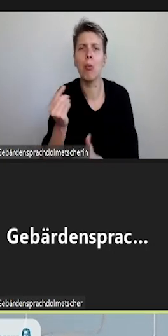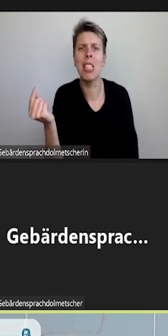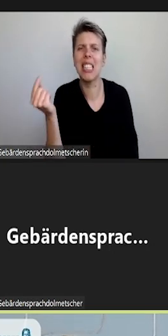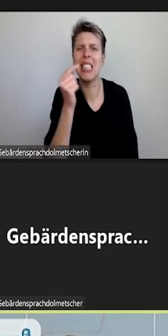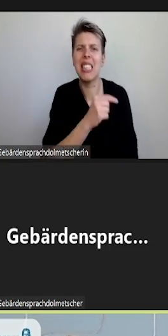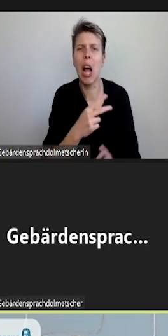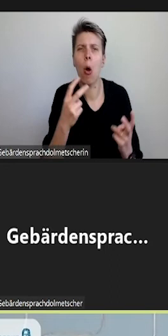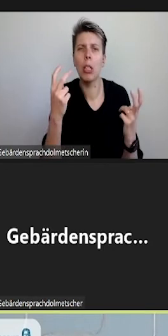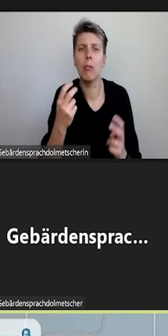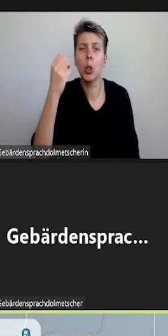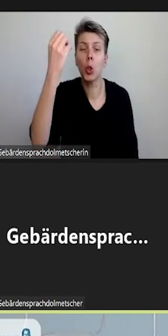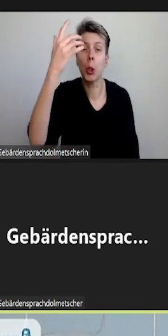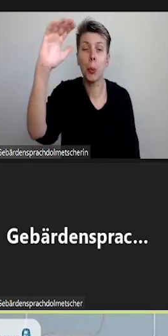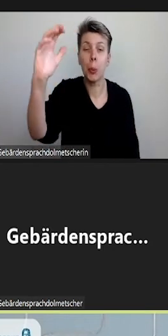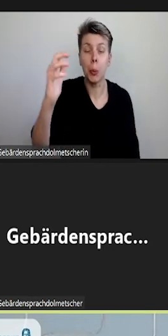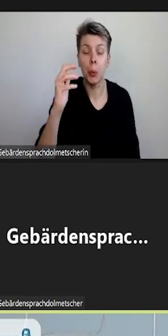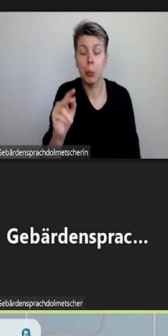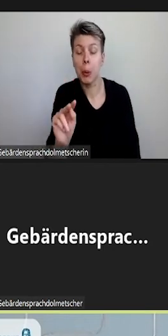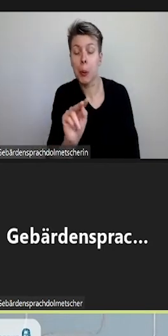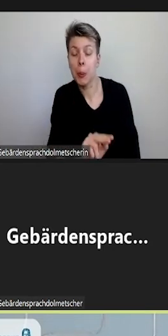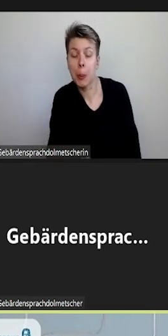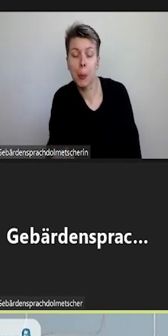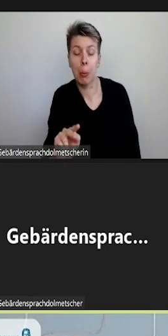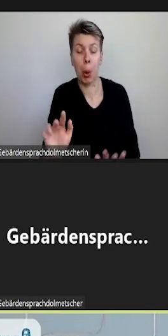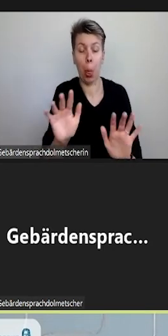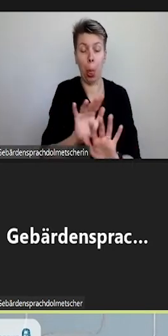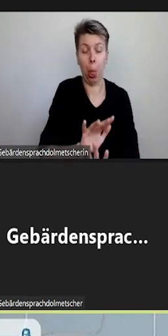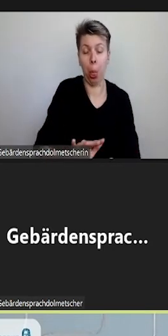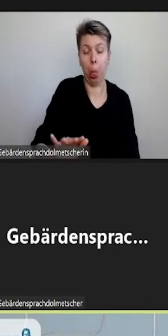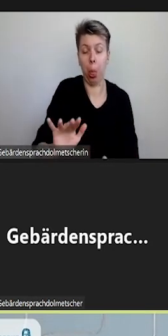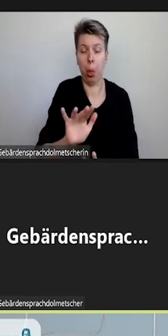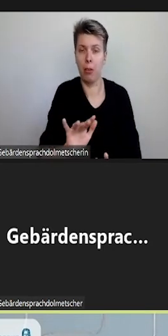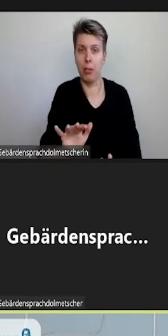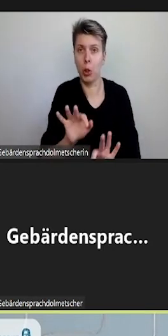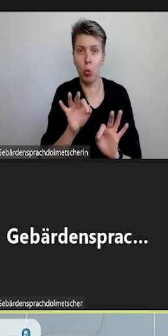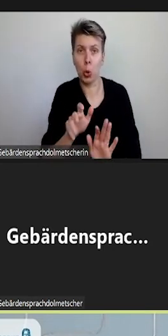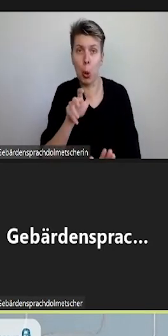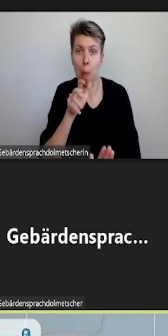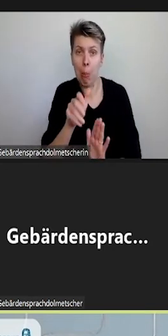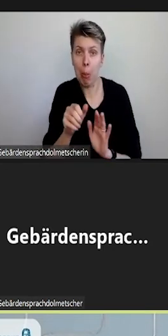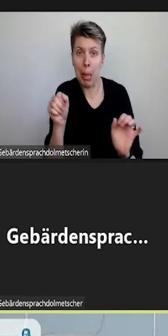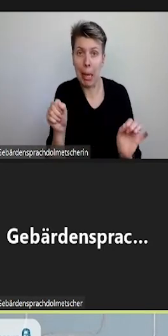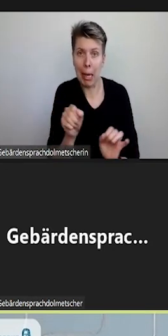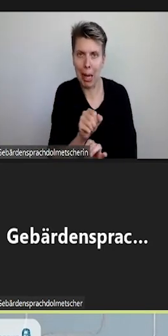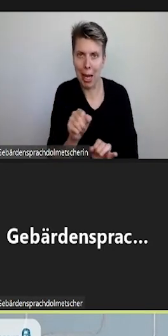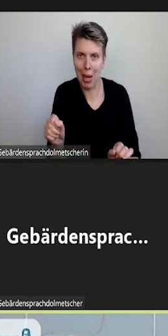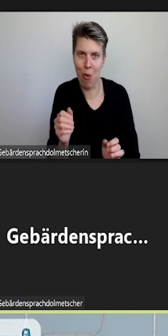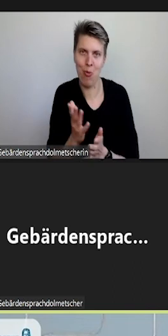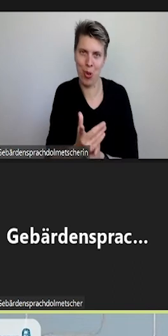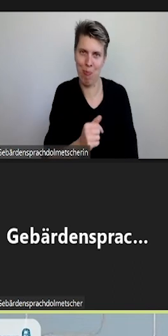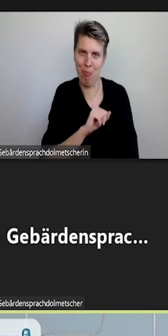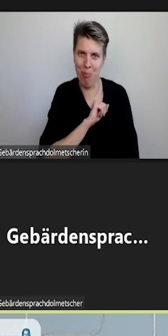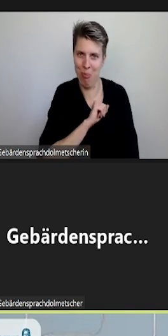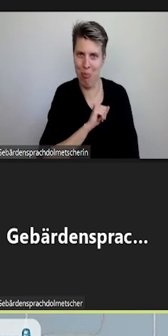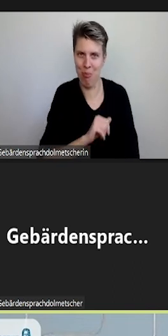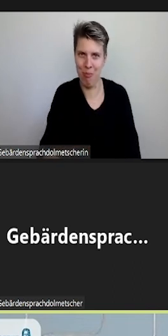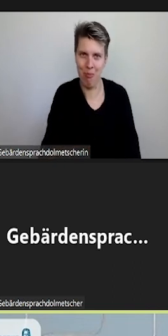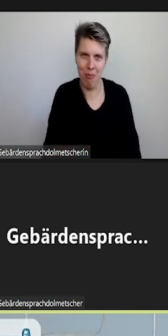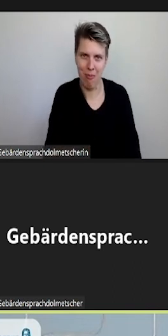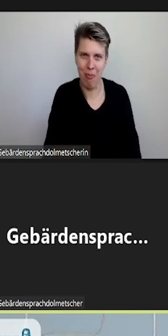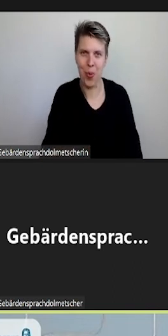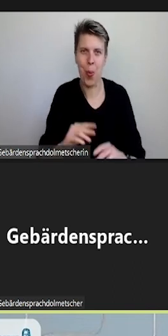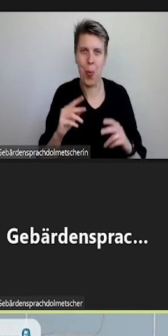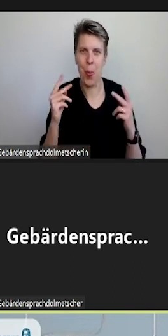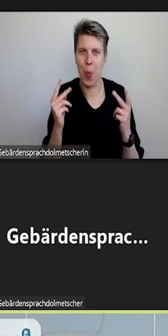die Sonne blendet und Sie können nicht so gut erkennen, was am Bildschirm zu sehen ist, dann würde Ihnen das auch helfen. Oder